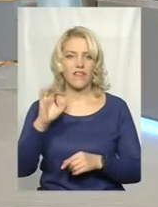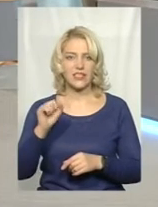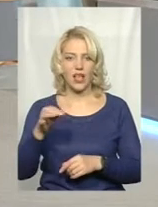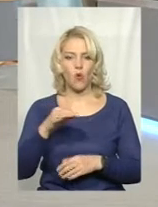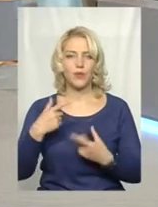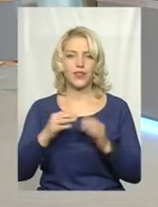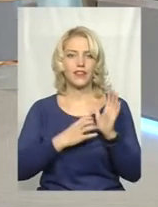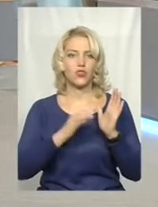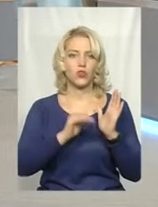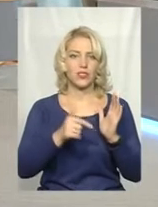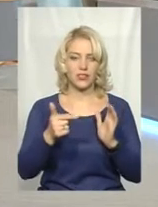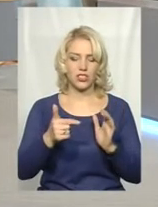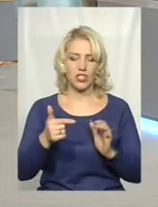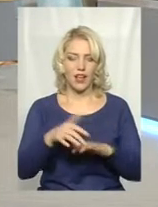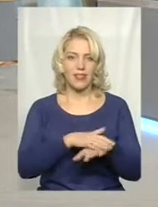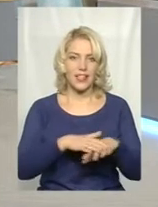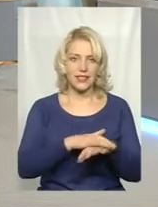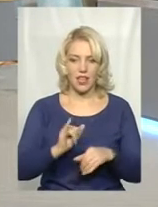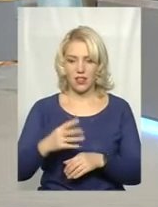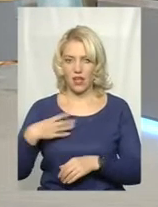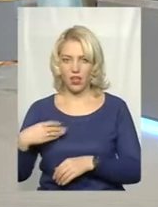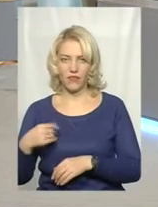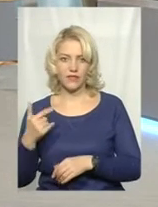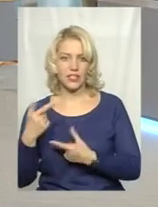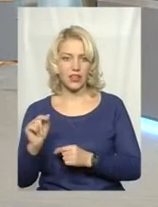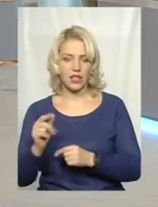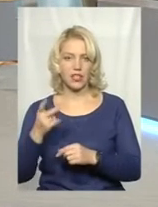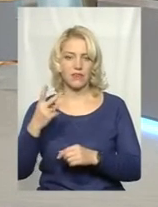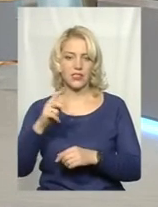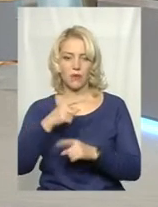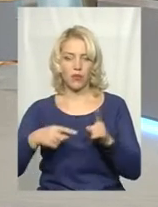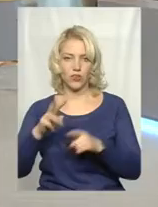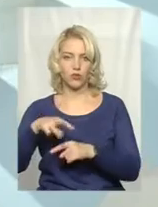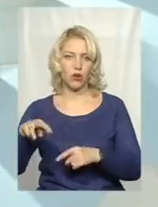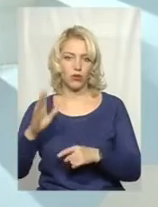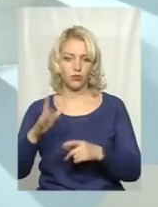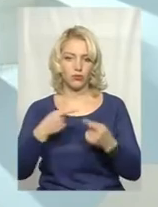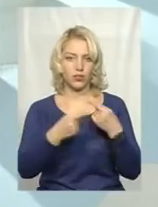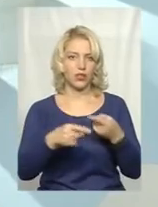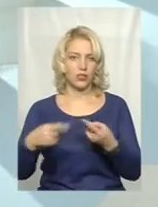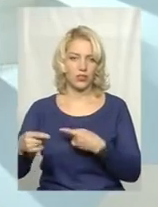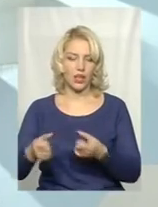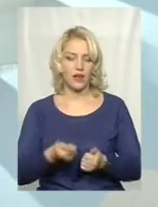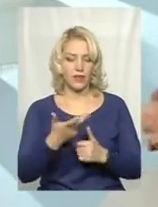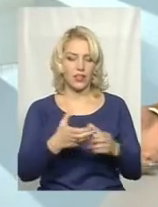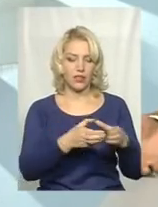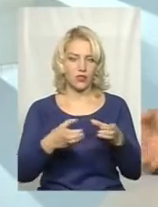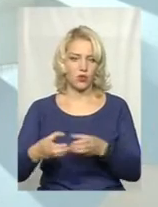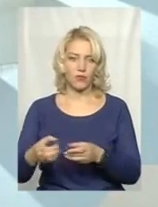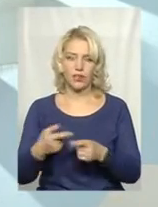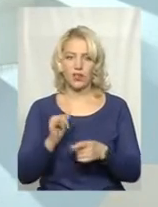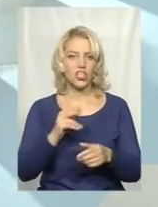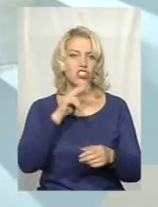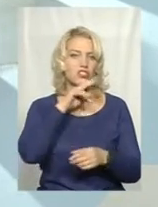тисяч населення, і, скажімо, Львівська, де 2,5 мільйона, вона буде бати різну кількість громад, і чернівці ніколи не